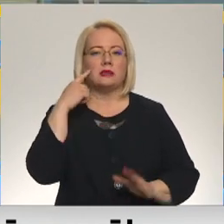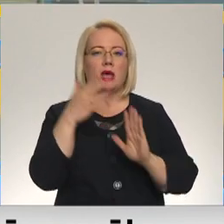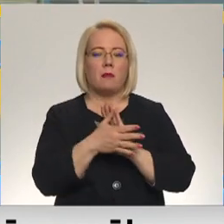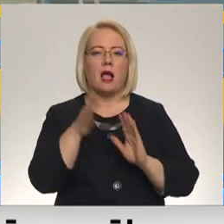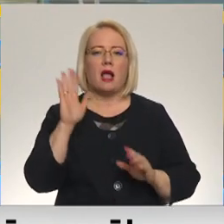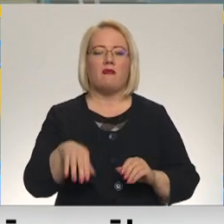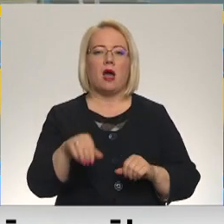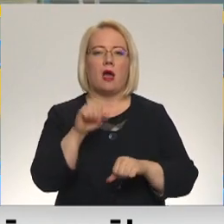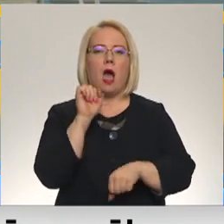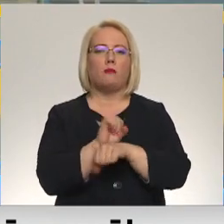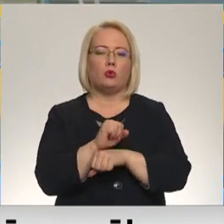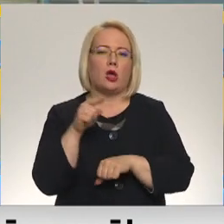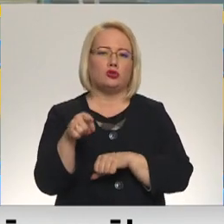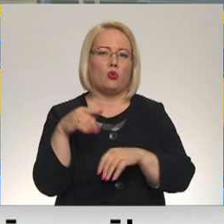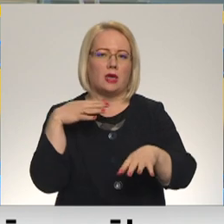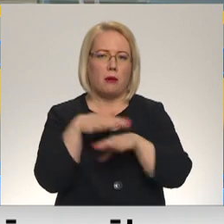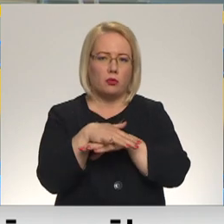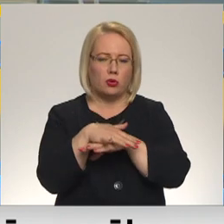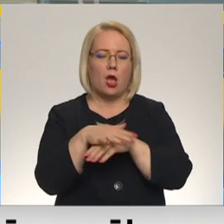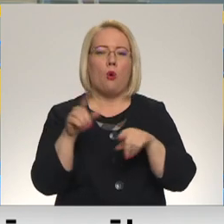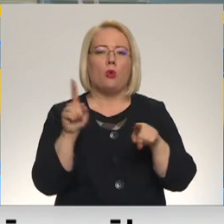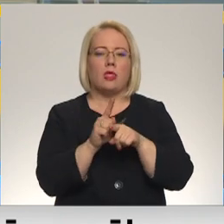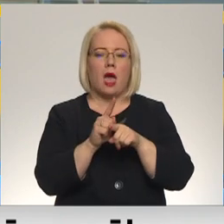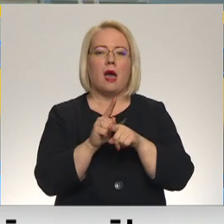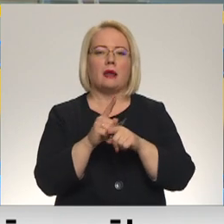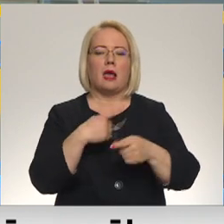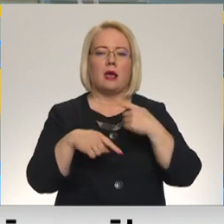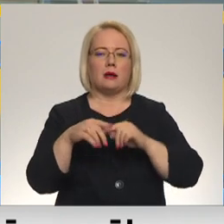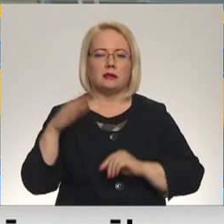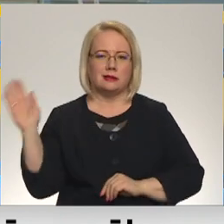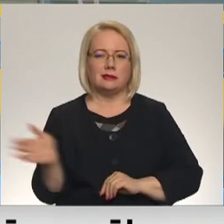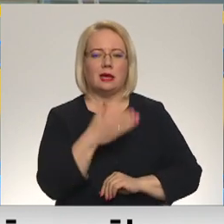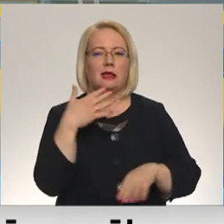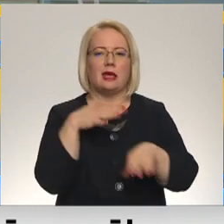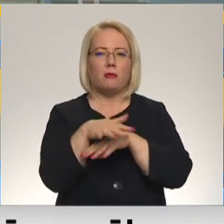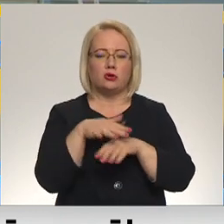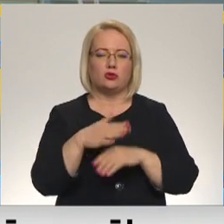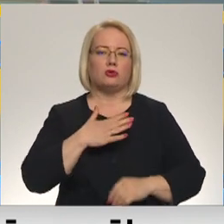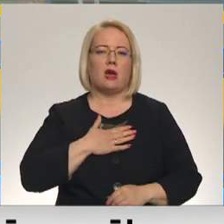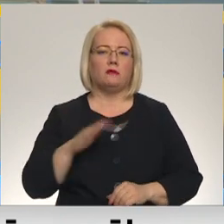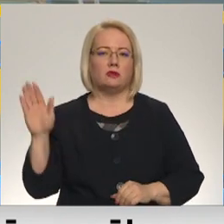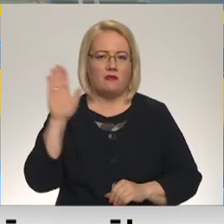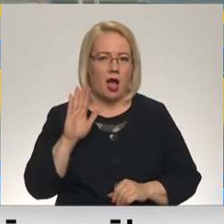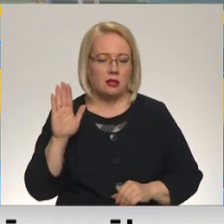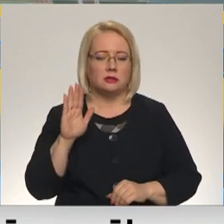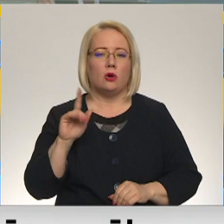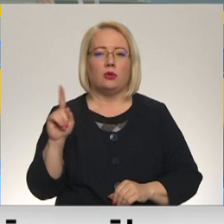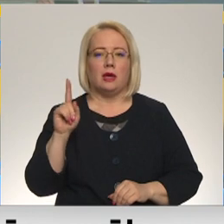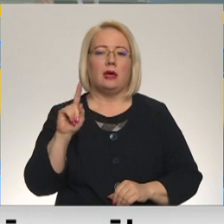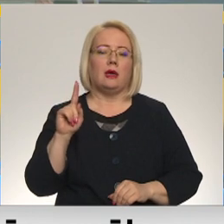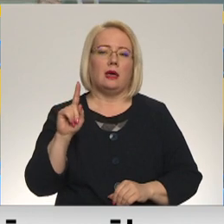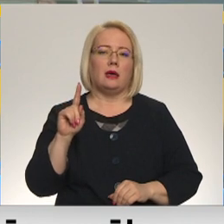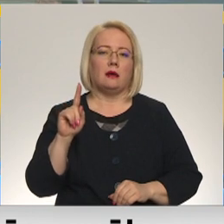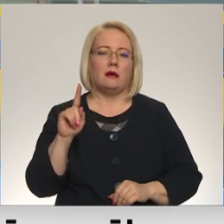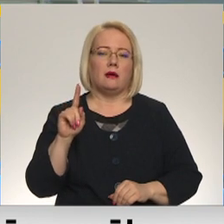šotu invāziju, ne tikai apturēt, bet ripināt viņu atpakaļ, dzīt ārā iebrucējis no savas valsts. Zināmā mērā šī